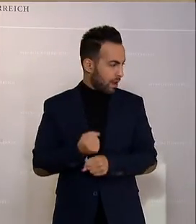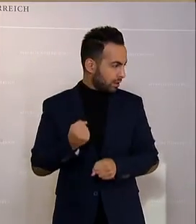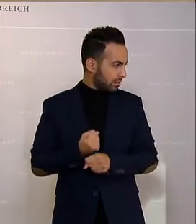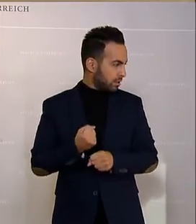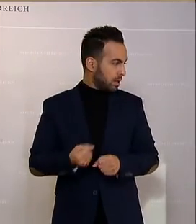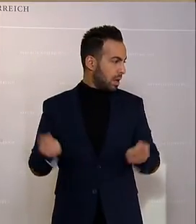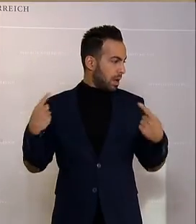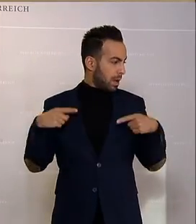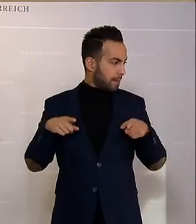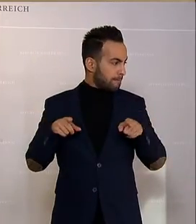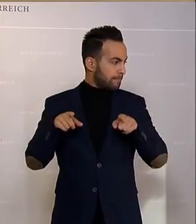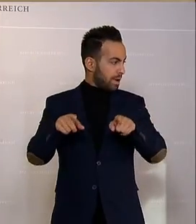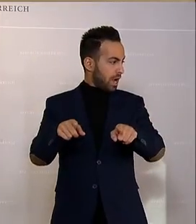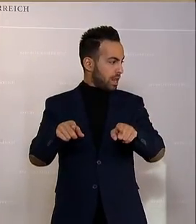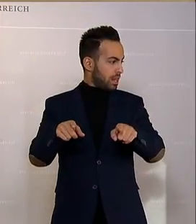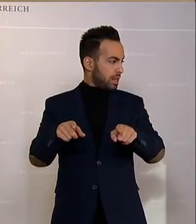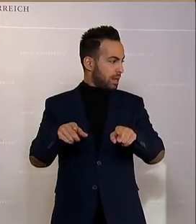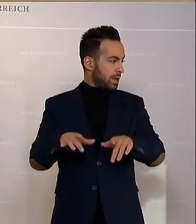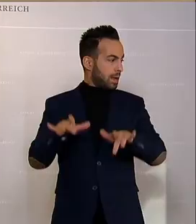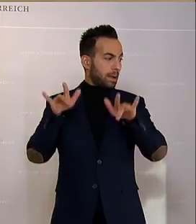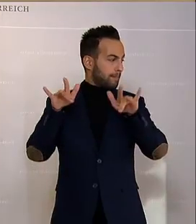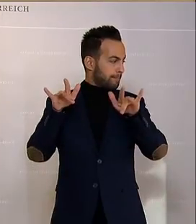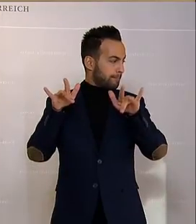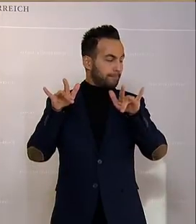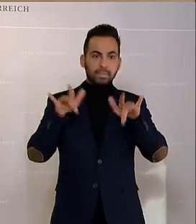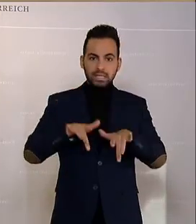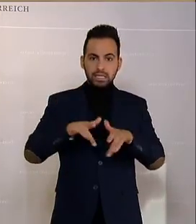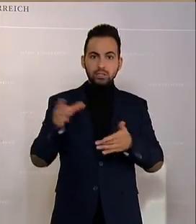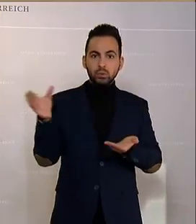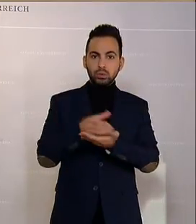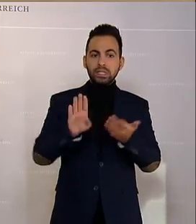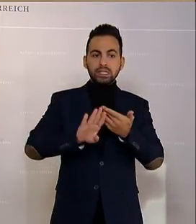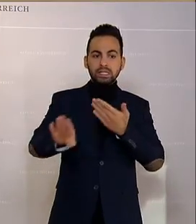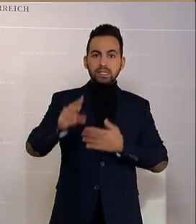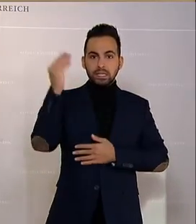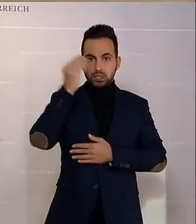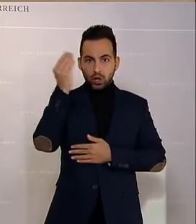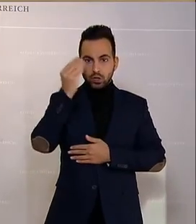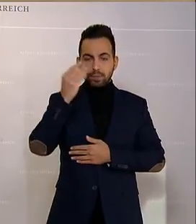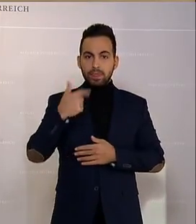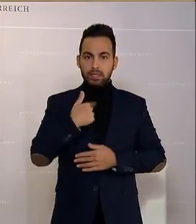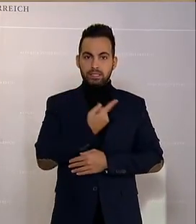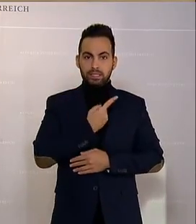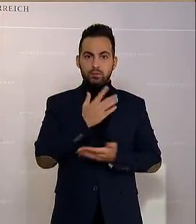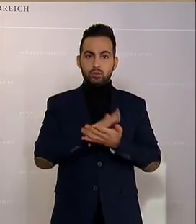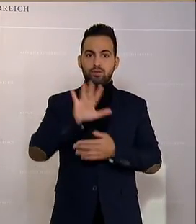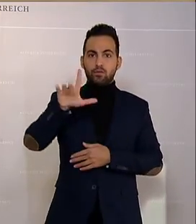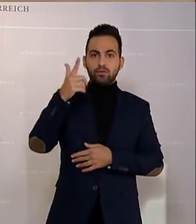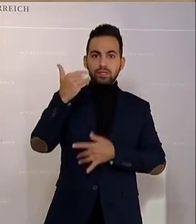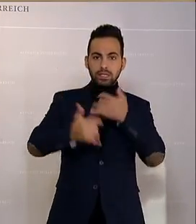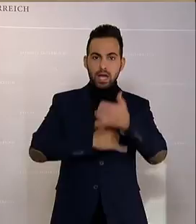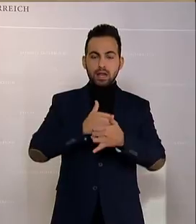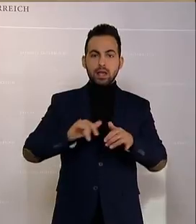Parallelpräsenz und auch Distance Learning. Wie soll das gehen, bitte? Das ist, wie gesagt, ich bin selber seit 20 Jahren, 25 Jahren in der Lehre. Sie